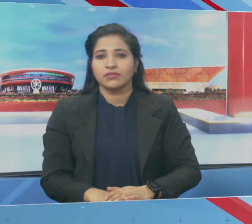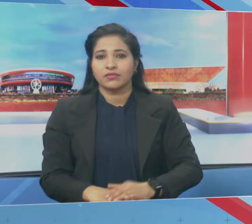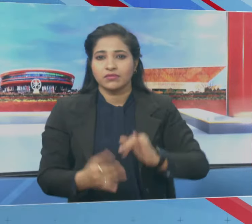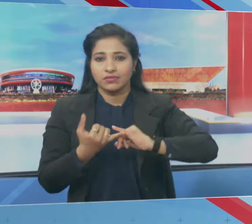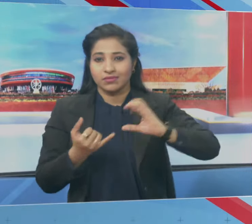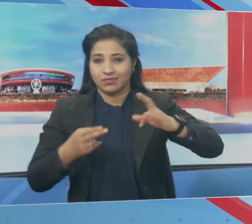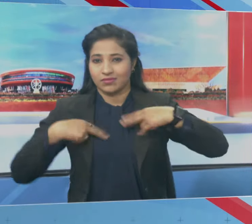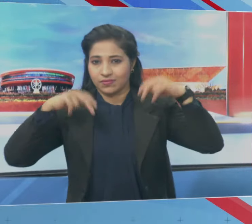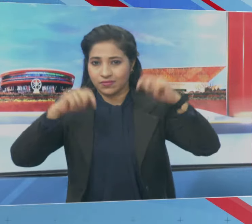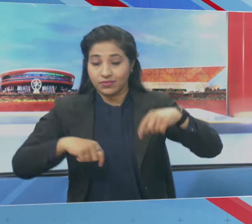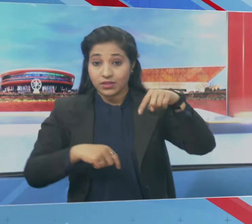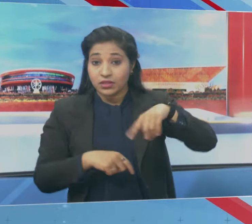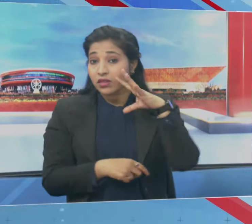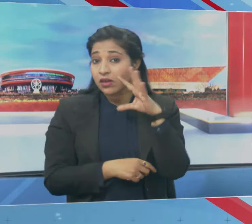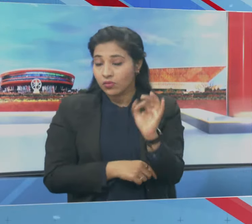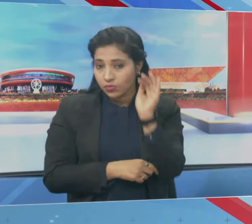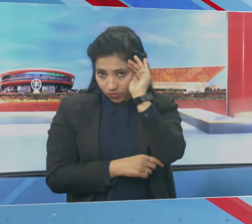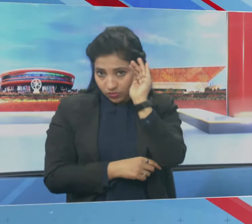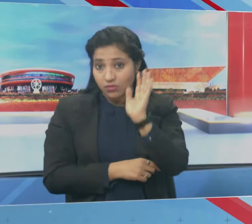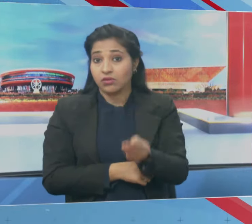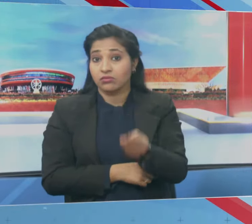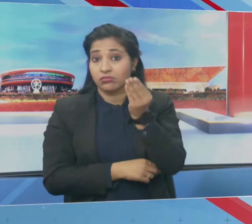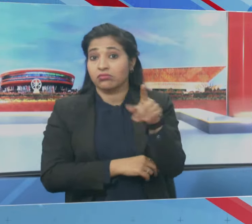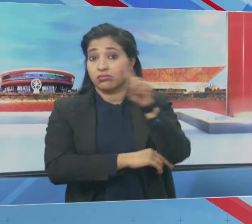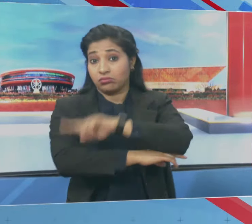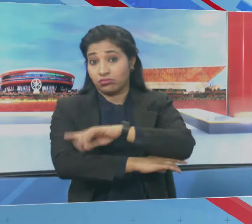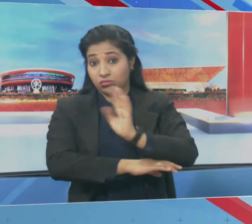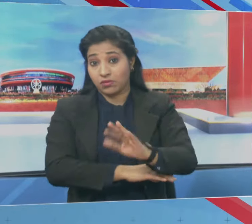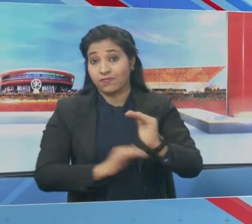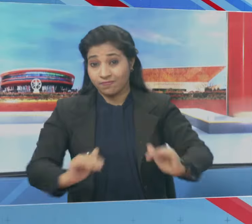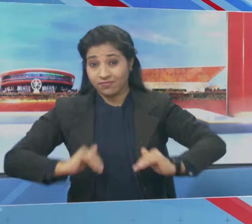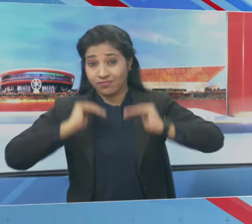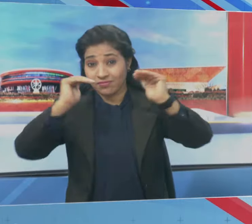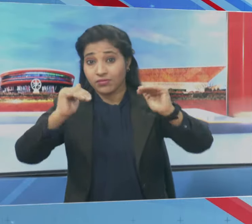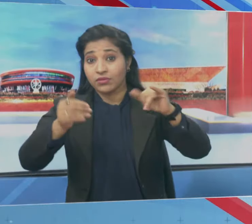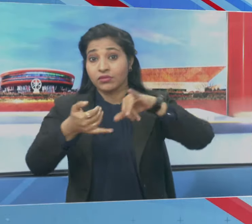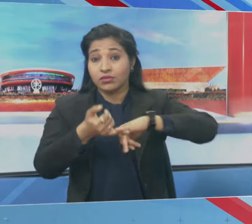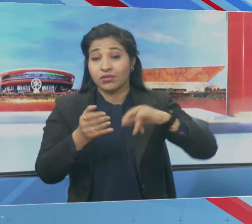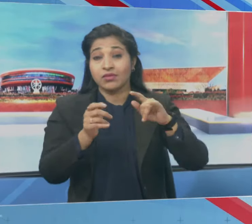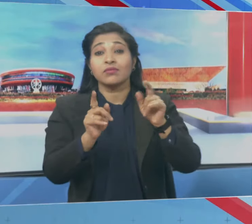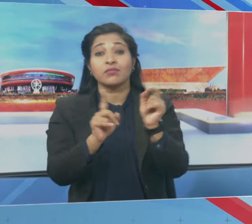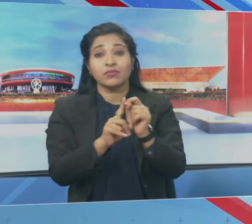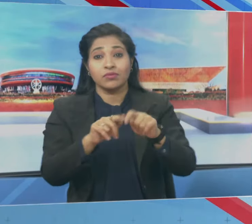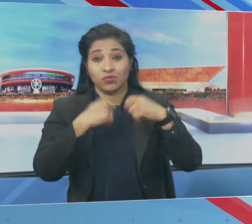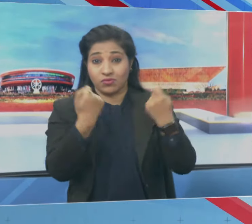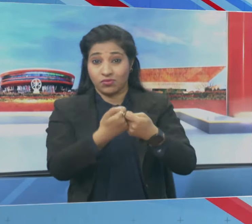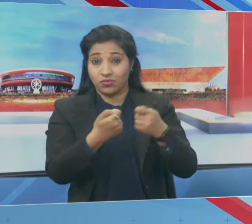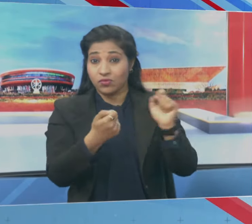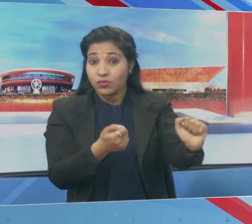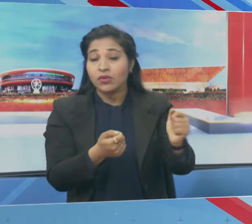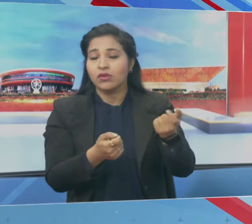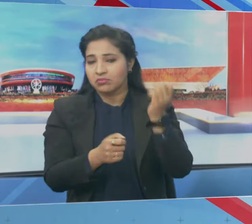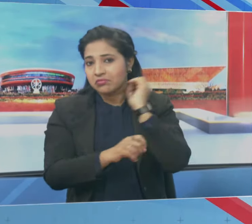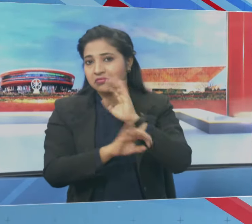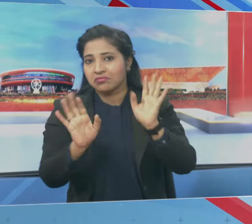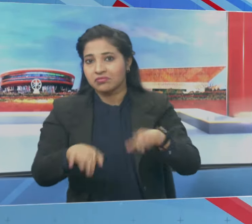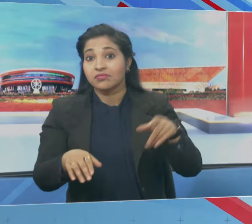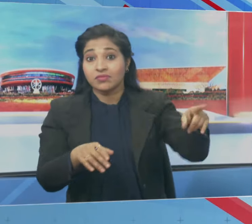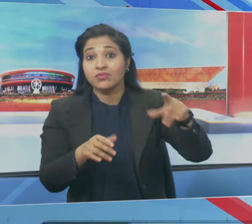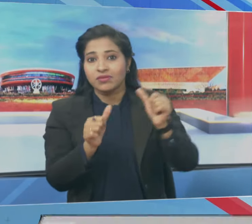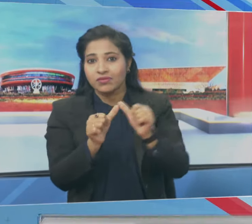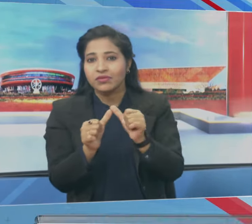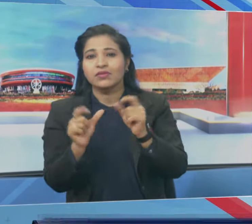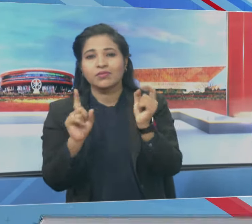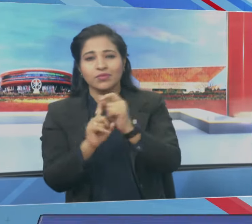सुप्रीम कोट में आज अहिम सुनवाई का दिन है उच्छितम याले आज शरत पवार गुट की याचिका पर सुनवाई करेगा जिसमें अजीत